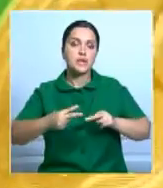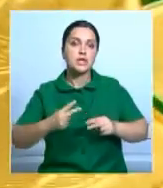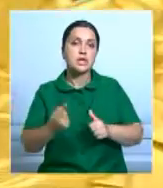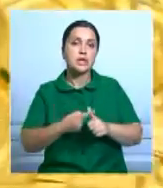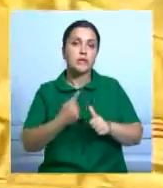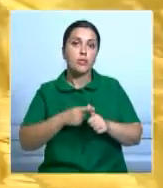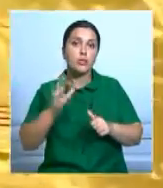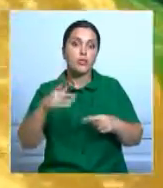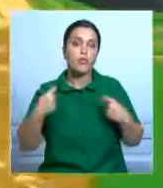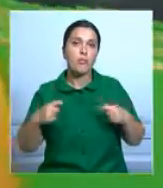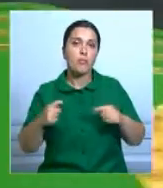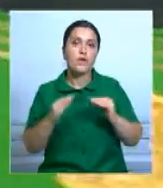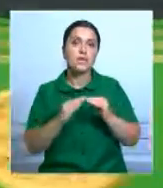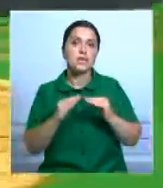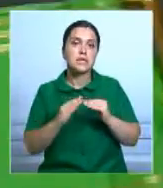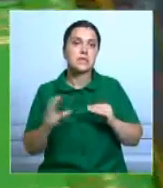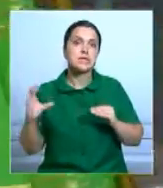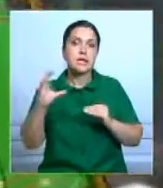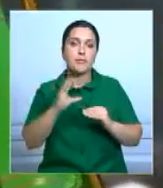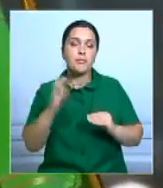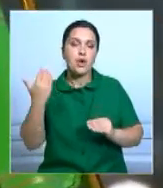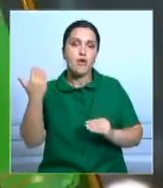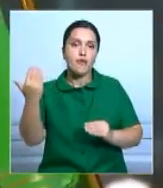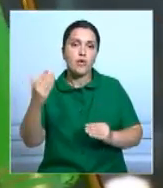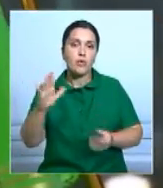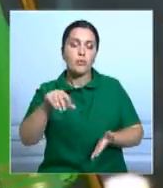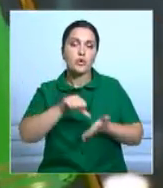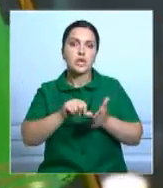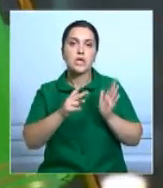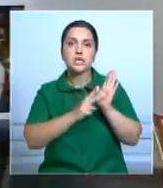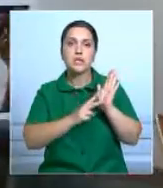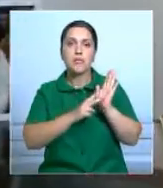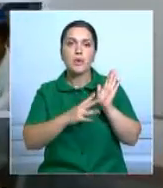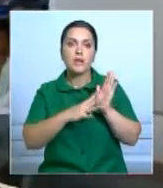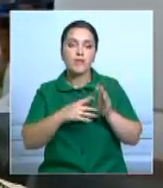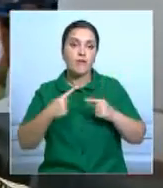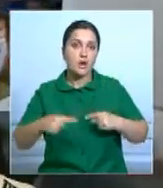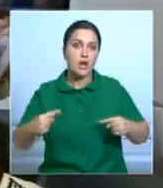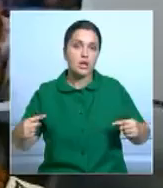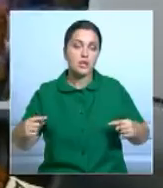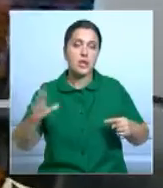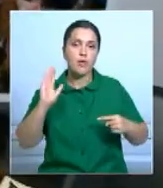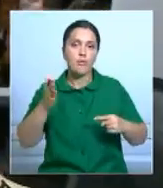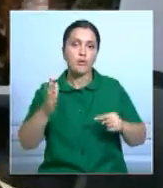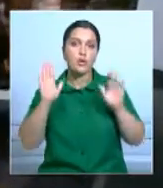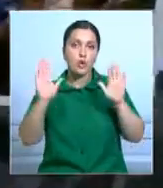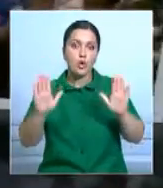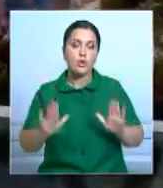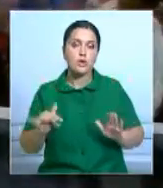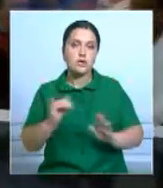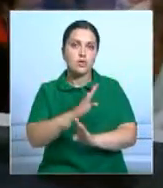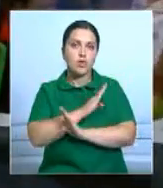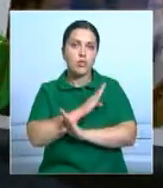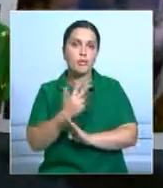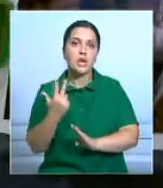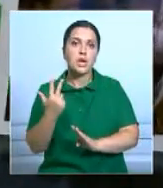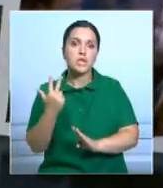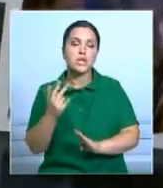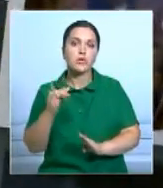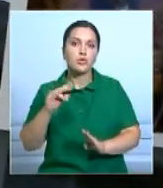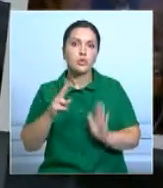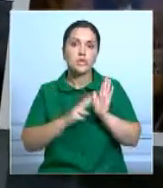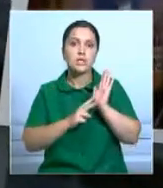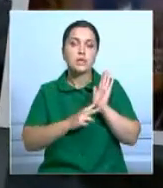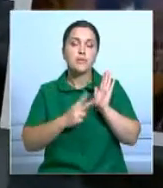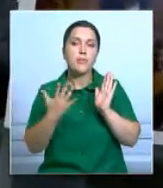Аукцион пройдет 10 сентября. Всего на нем будут представлены 79 лотов. Напомню, Мухаммед Али скончался в этом году 3 июня на 75